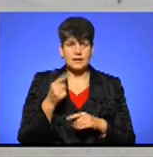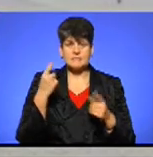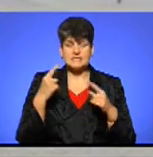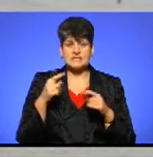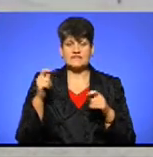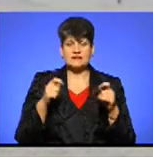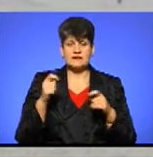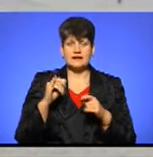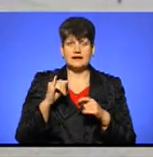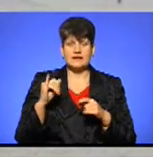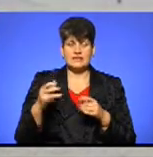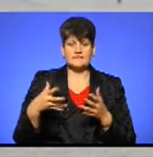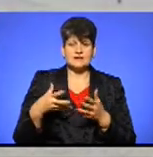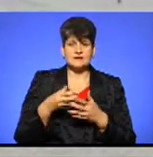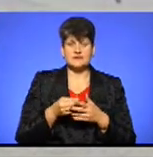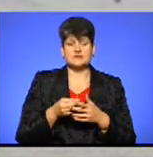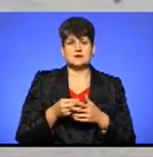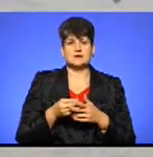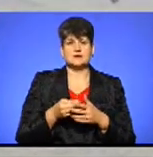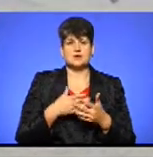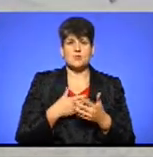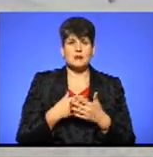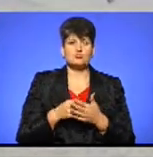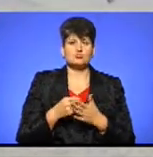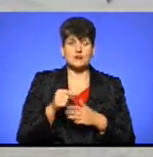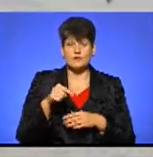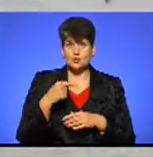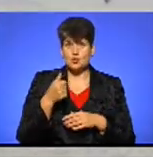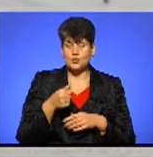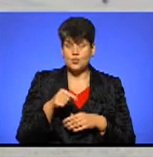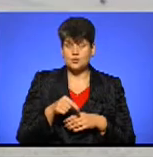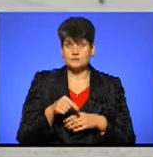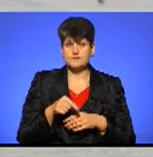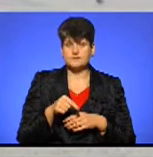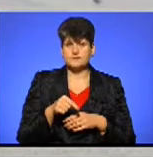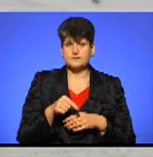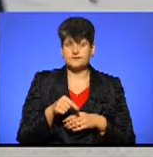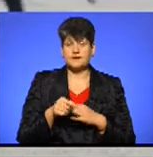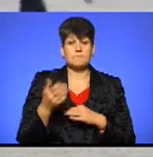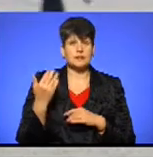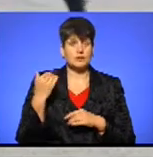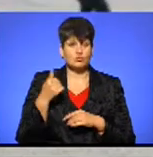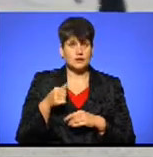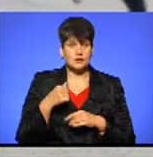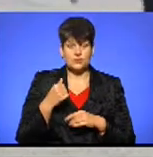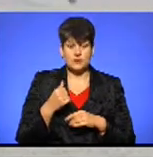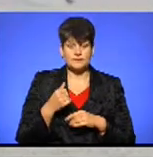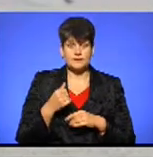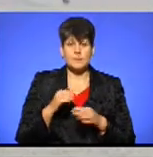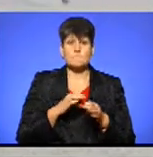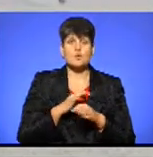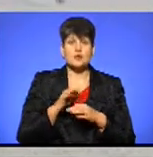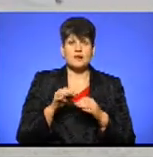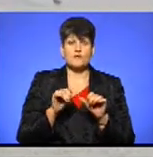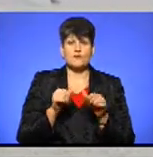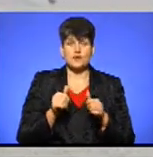фінансувався з громадського бюджету, він проходив. Але цього року, минулих років, проєктів у